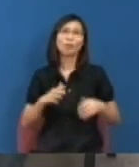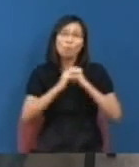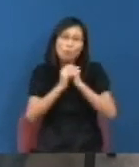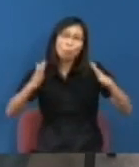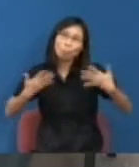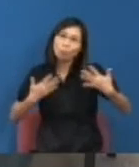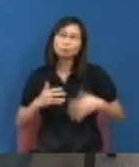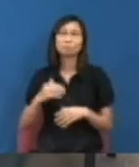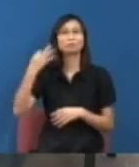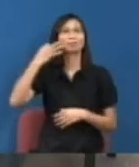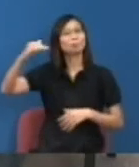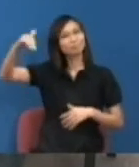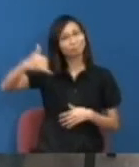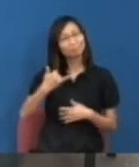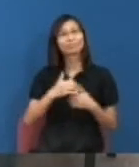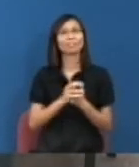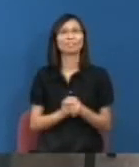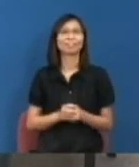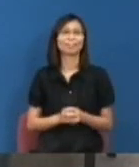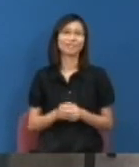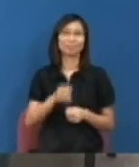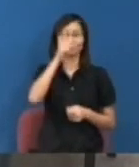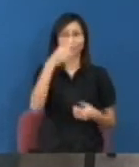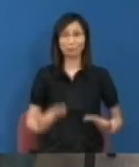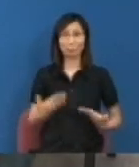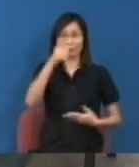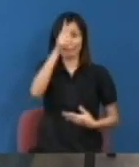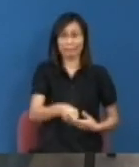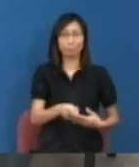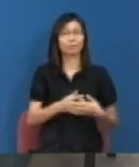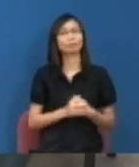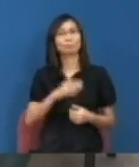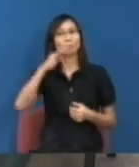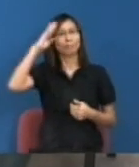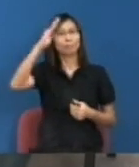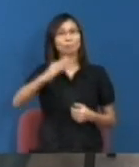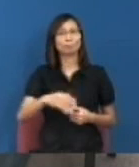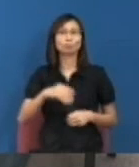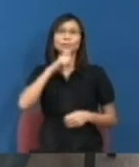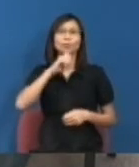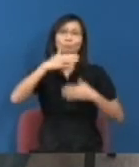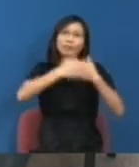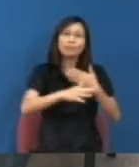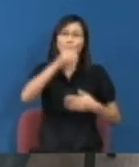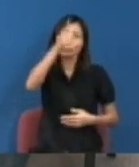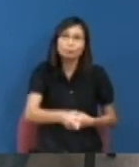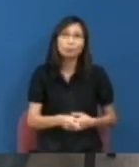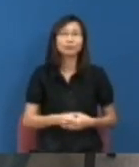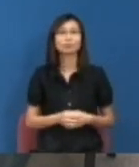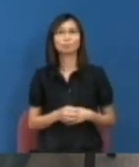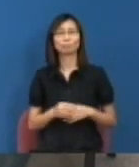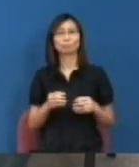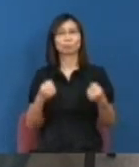共到一百集希望這個節目能夠有另一個一百集的出現